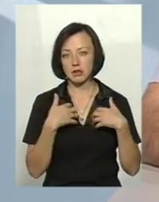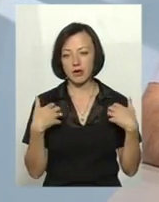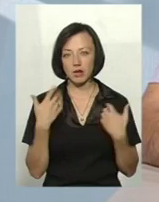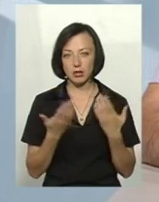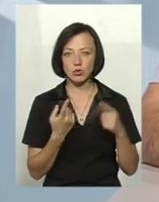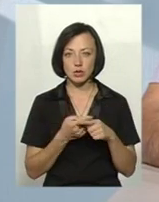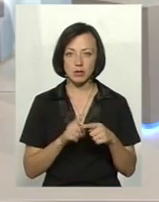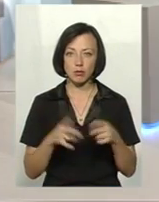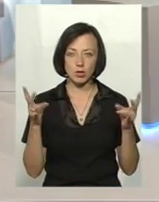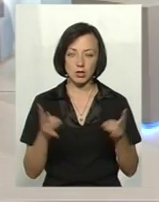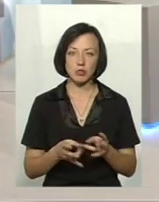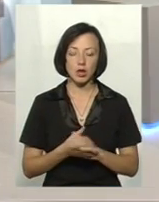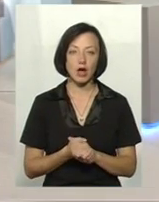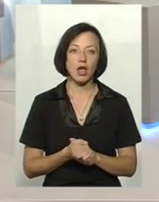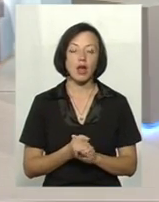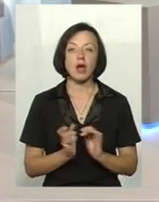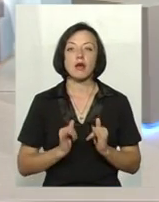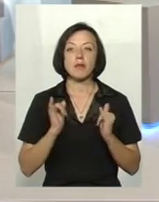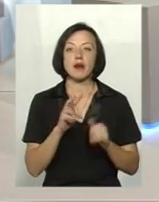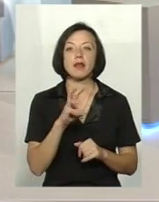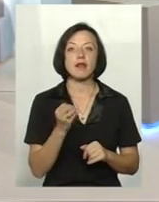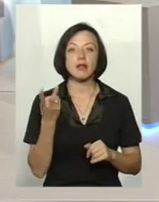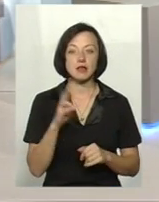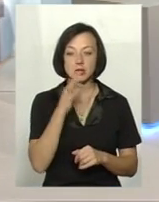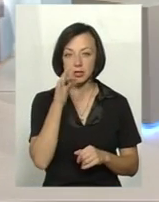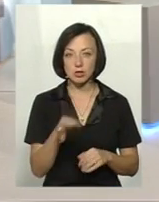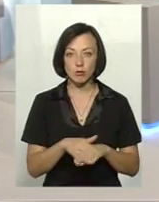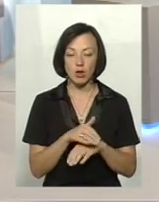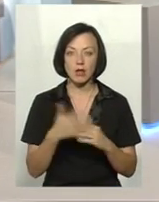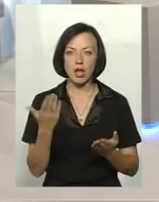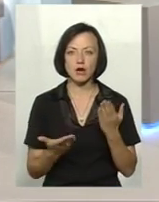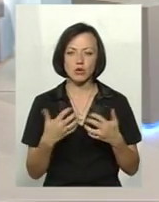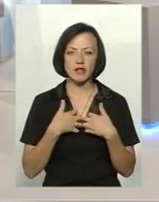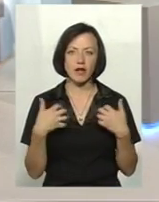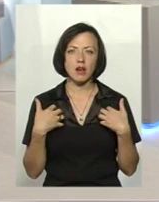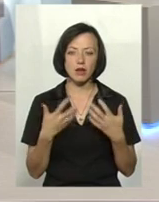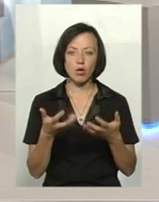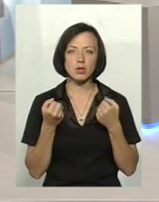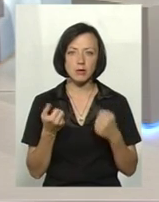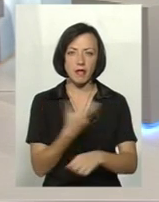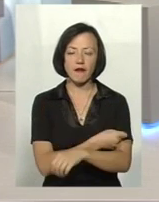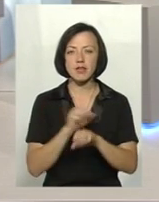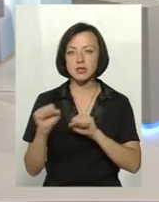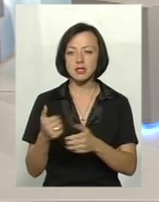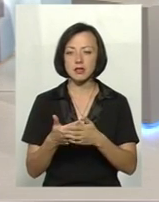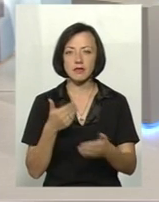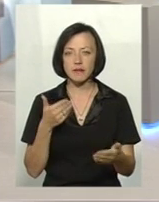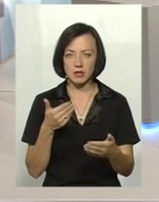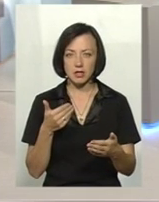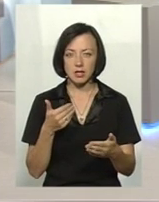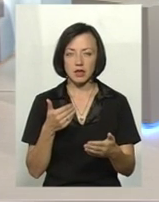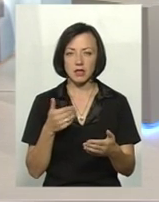якщо це потрібно. Пані Олесію, скажіть, будь ласка, якщо тварина отримала вакцину від класичної